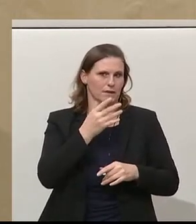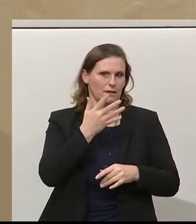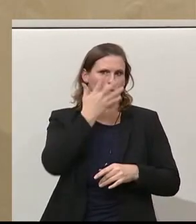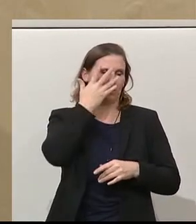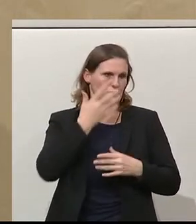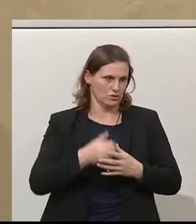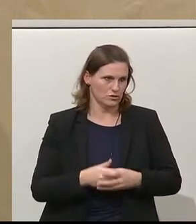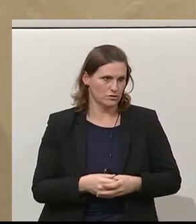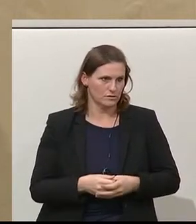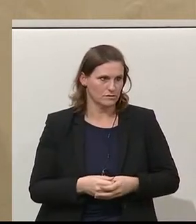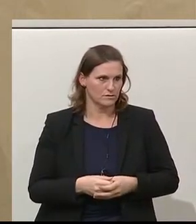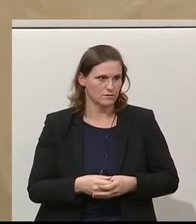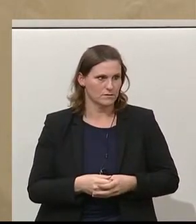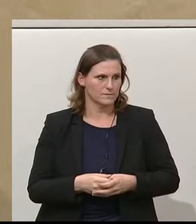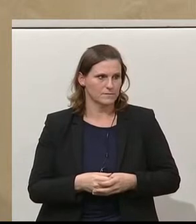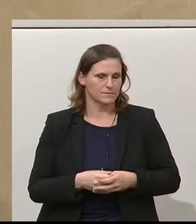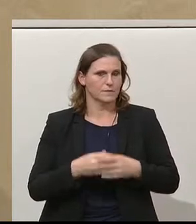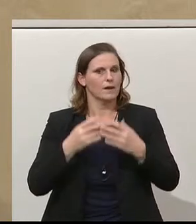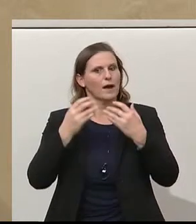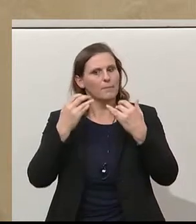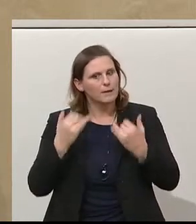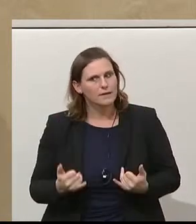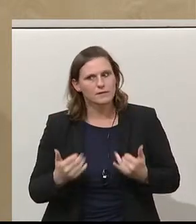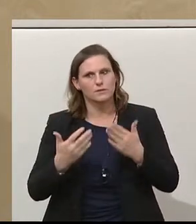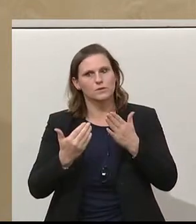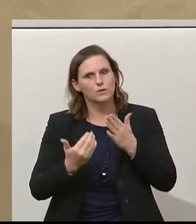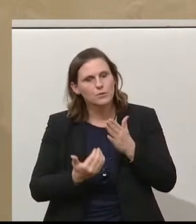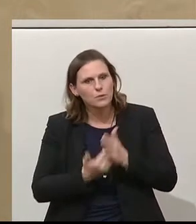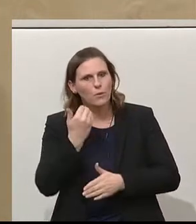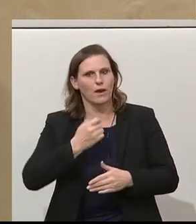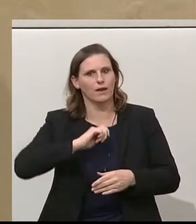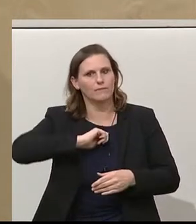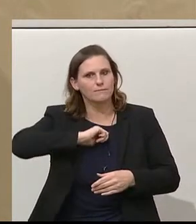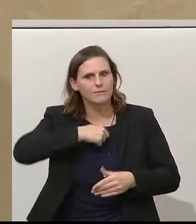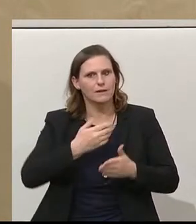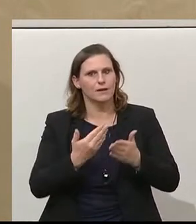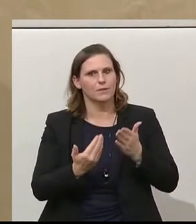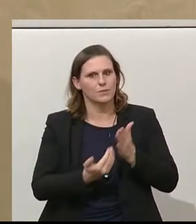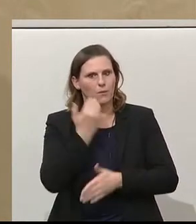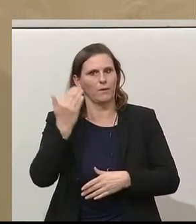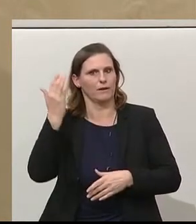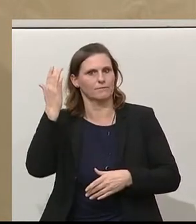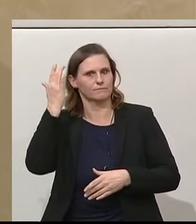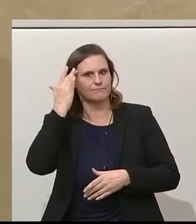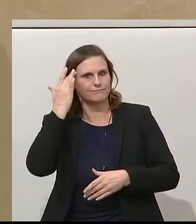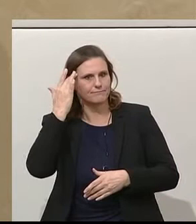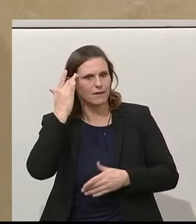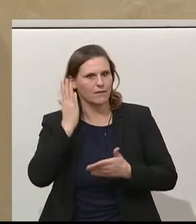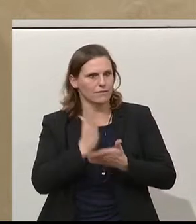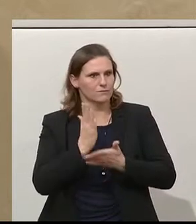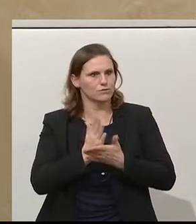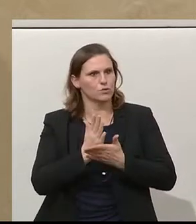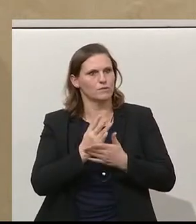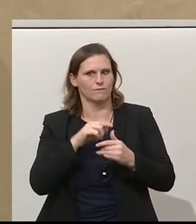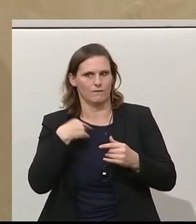Aber im Sinne des neuen Geistes, der schon einige Male angesprochen wurde, strecken wir unsere